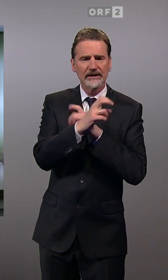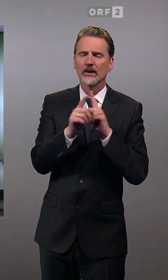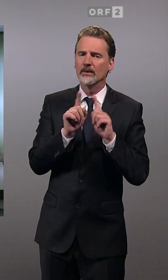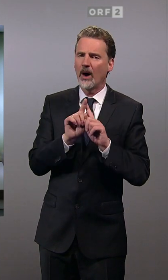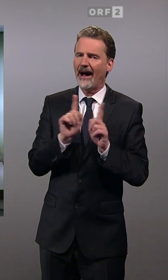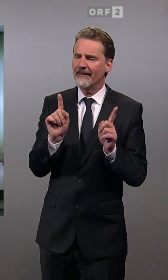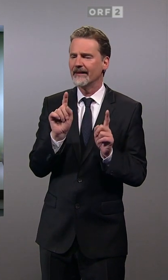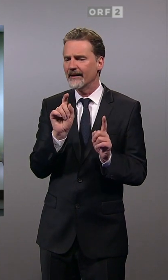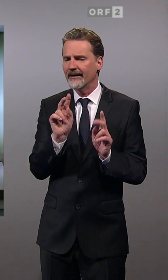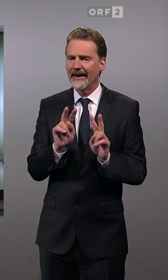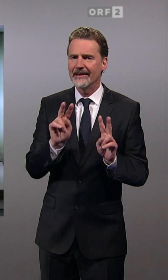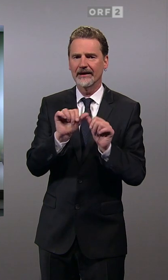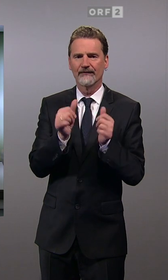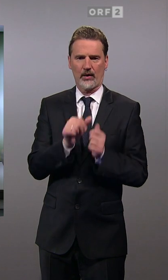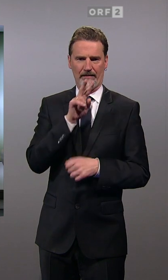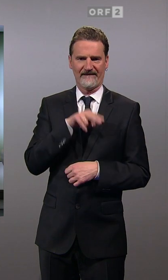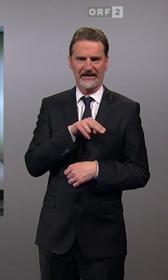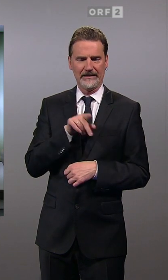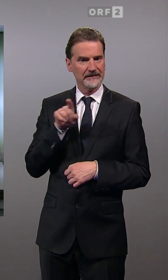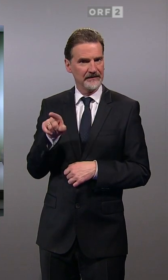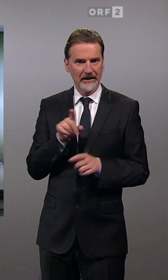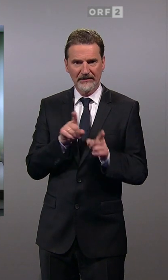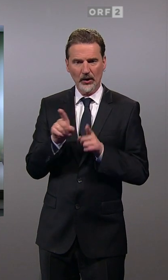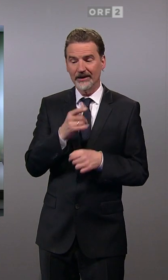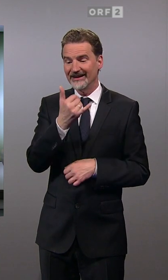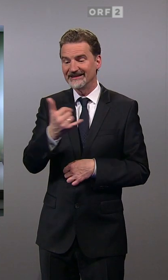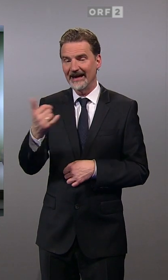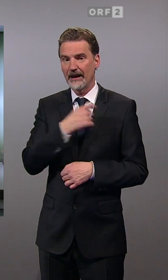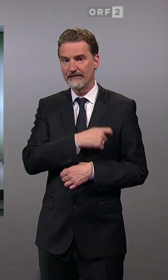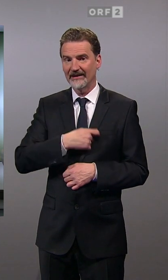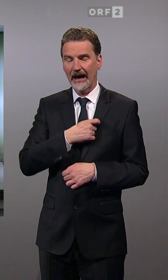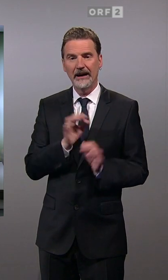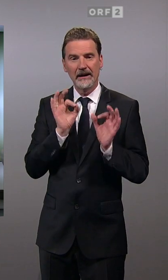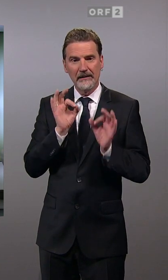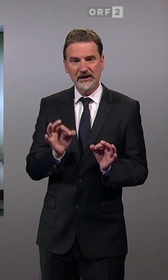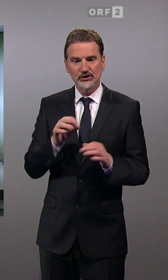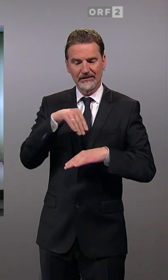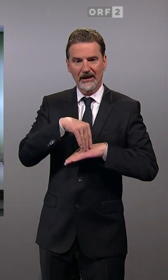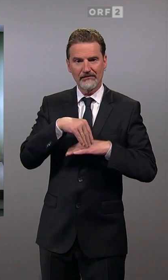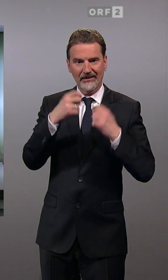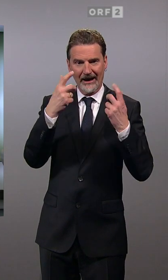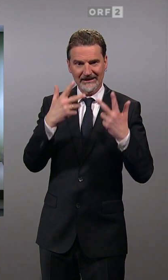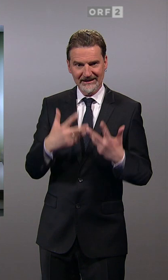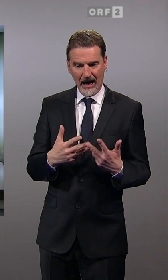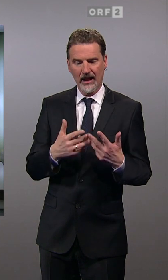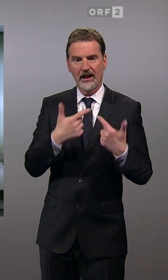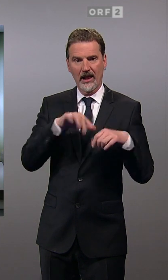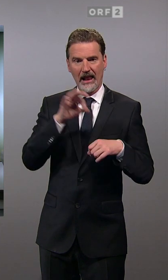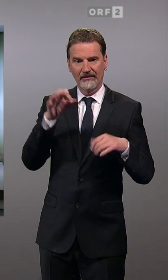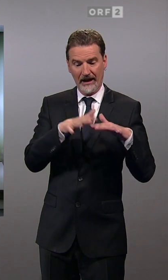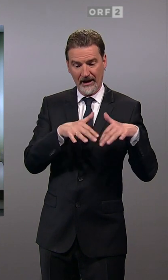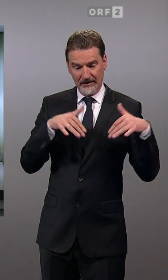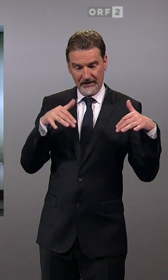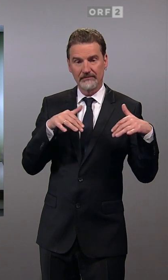Kurz gesagt bedeutet das, jede Partei, die eine bestimmte Mandatszahl im Landtag erreicht, bekommt auch einen oder mehrere